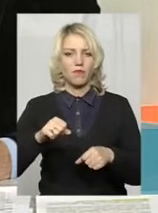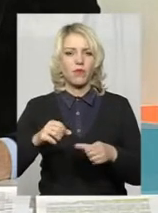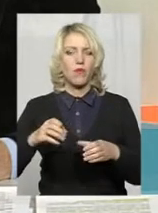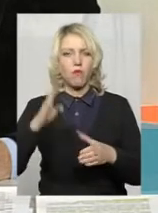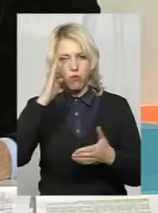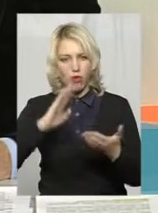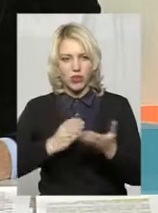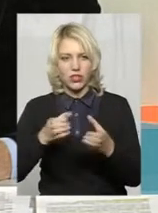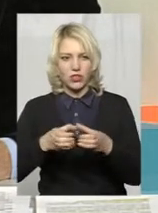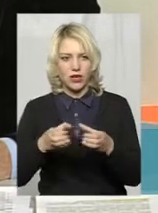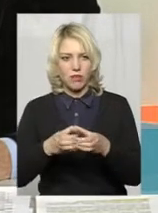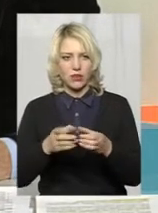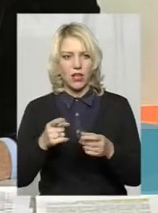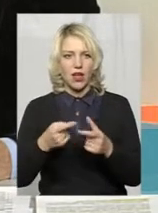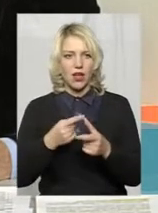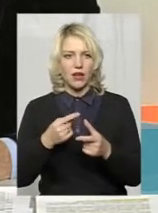громадської організації.